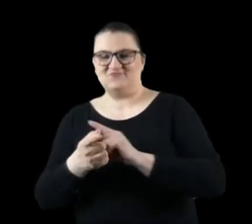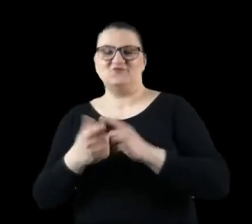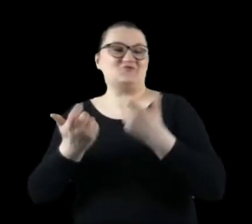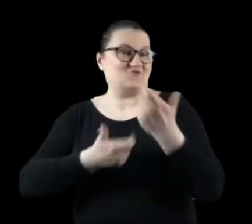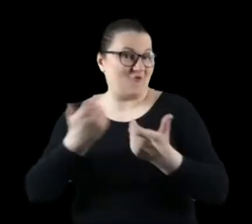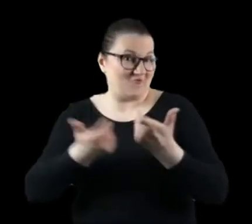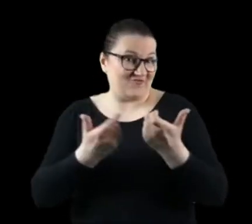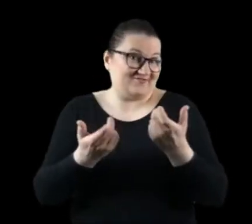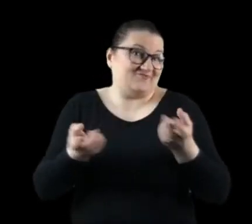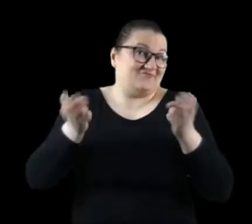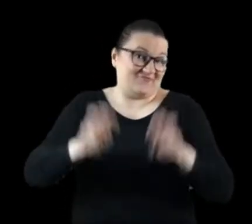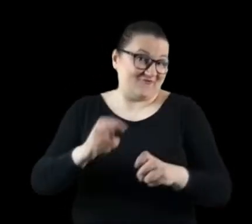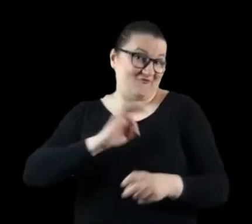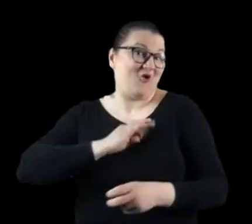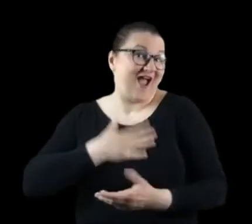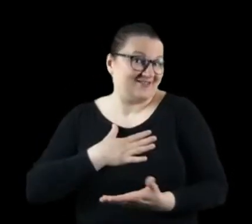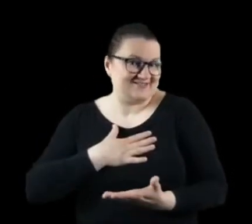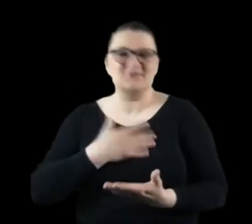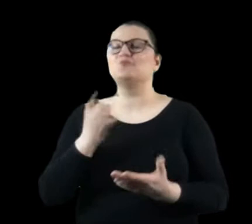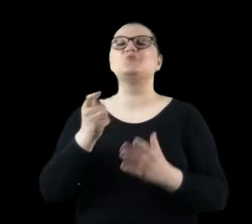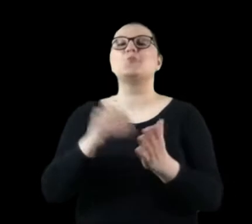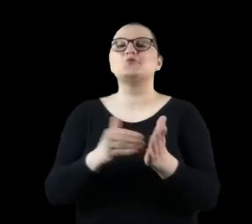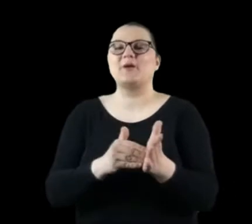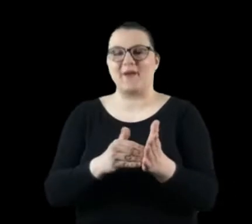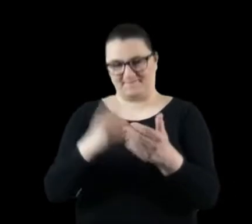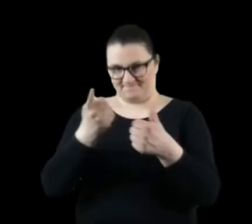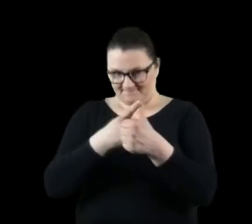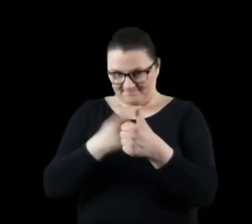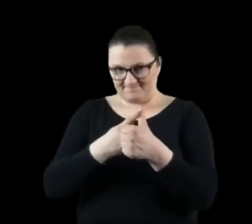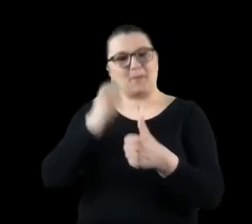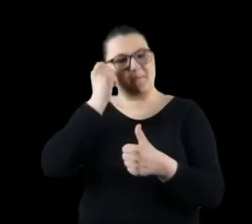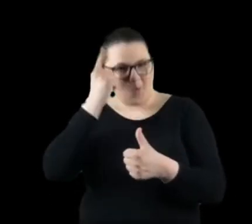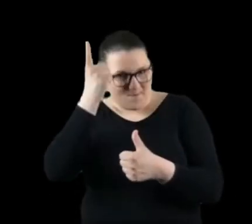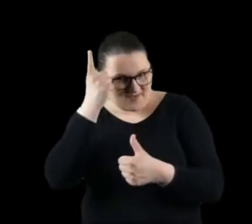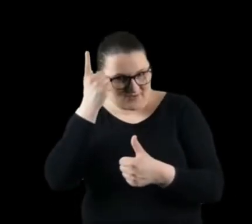własną kamerę obskurę. Co do tego potrzebujemy? Po pierwsze potrzebujemy pomysłu.